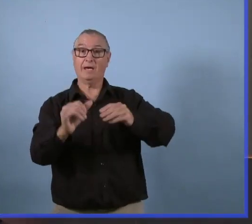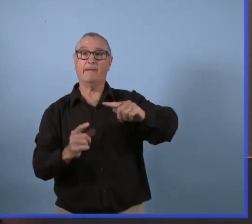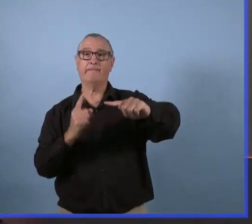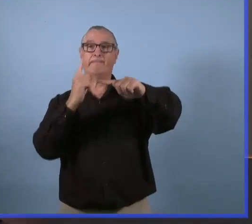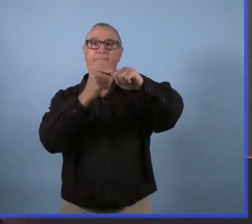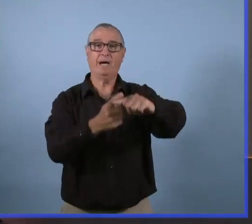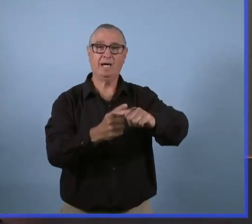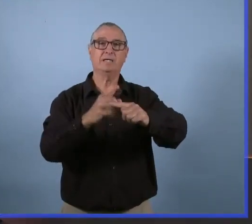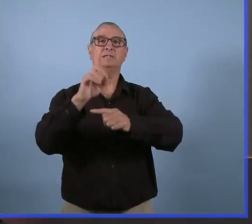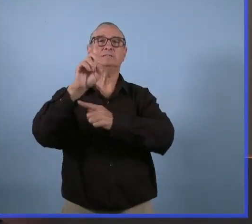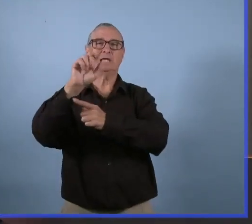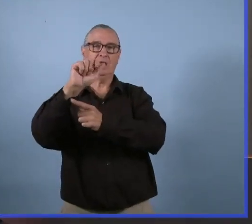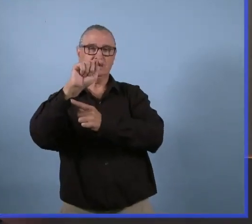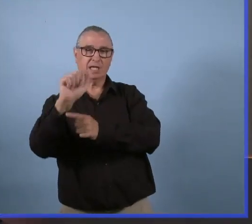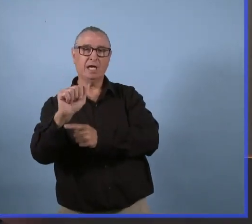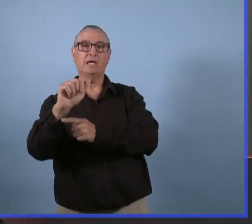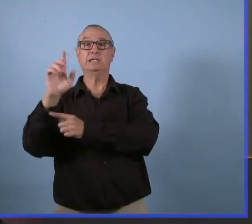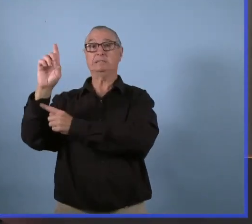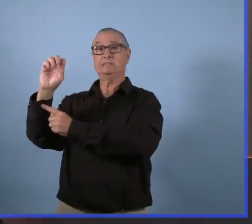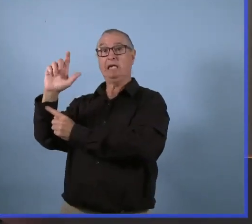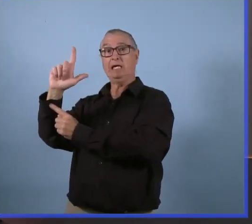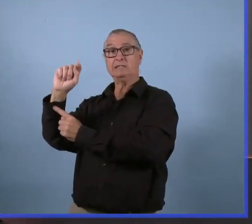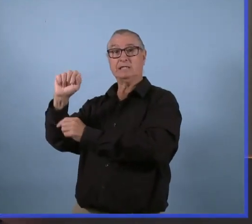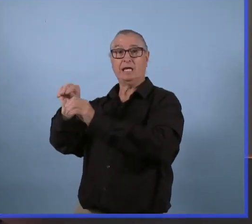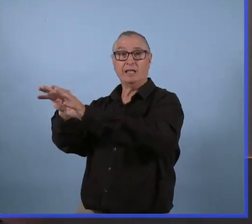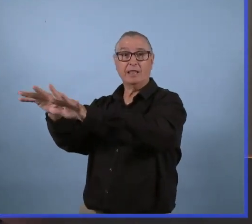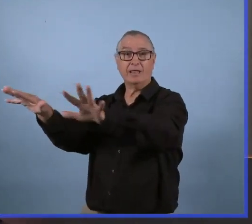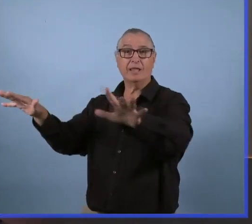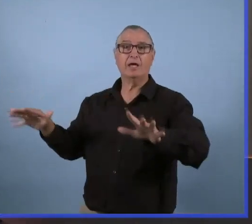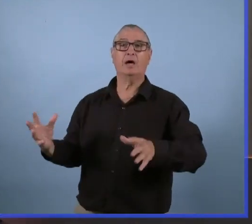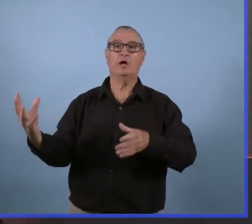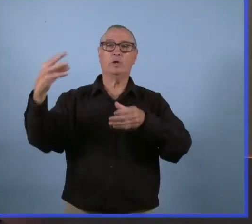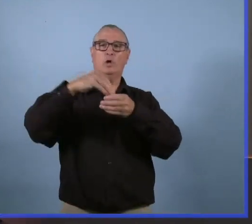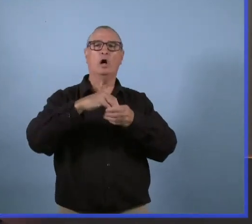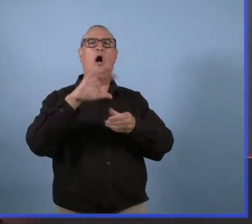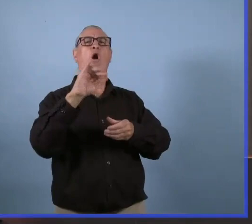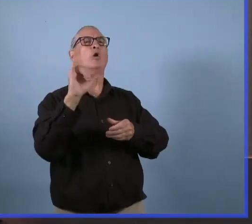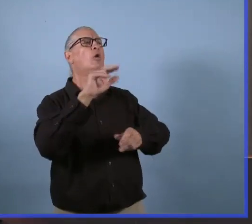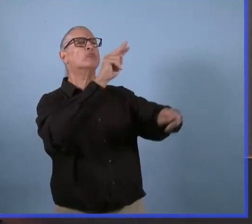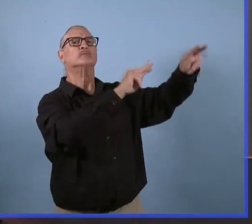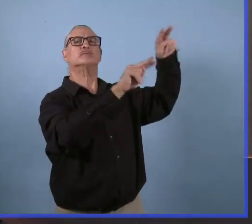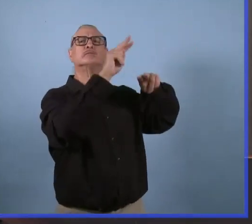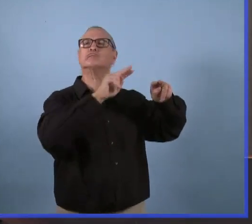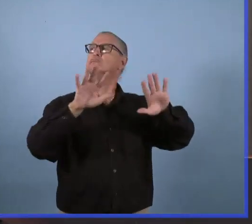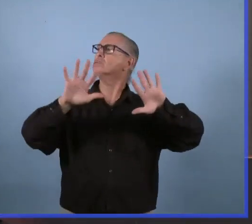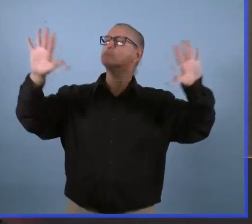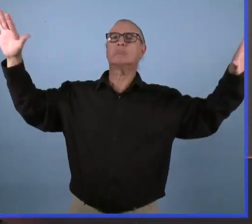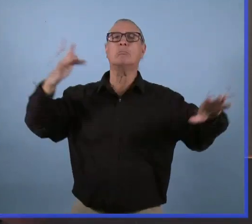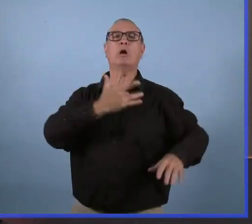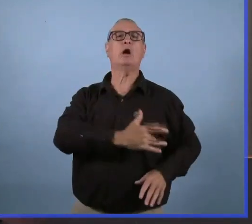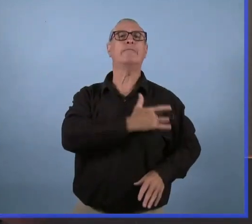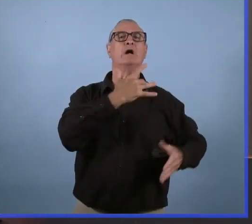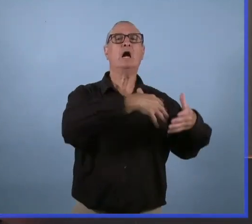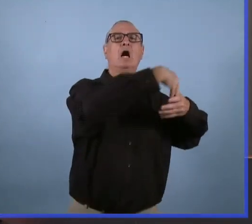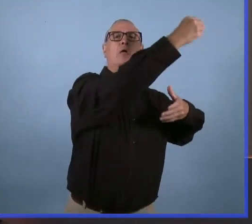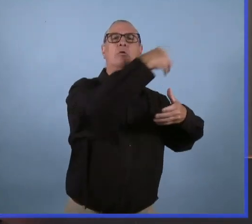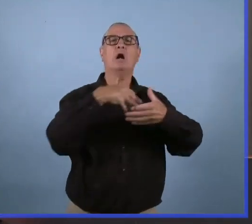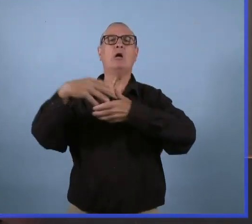Le nombre de variants Delta et les autres variants inquiétants, va regarder les renseignements d'autres endroits aussi.